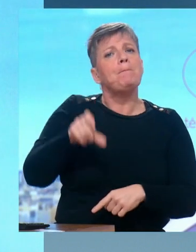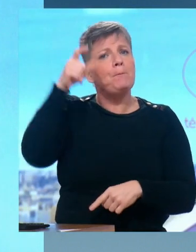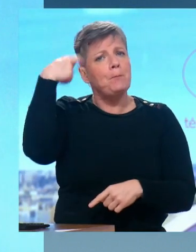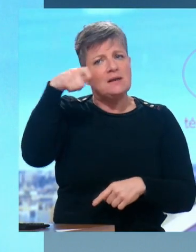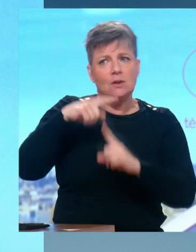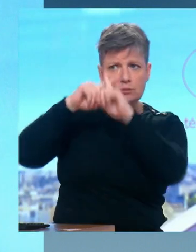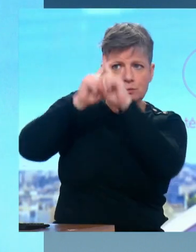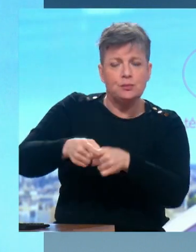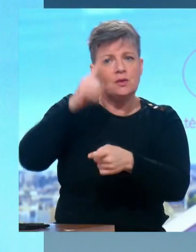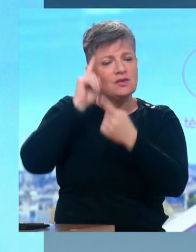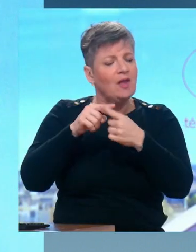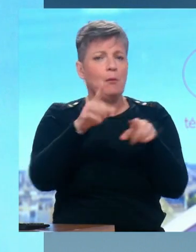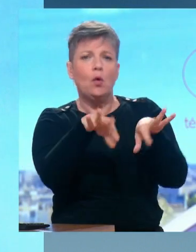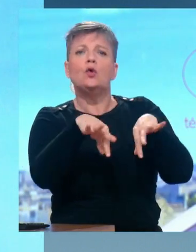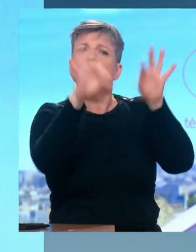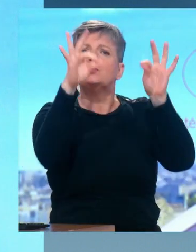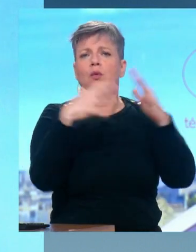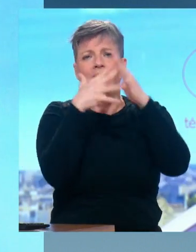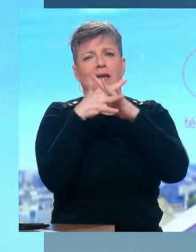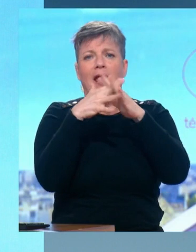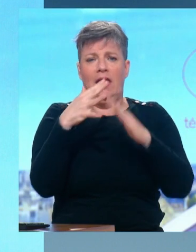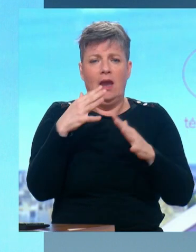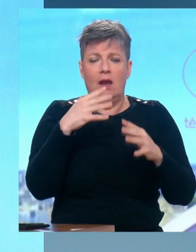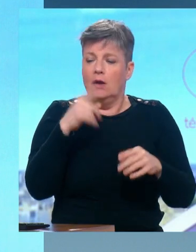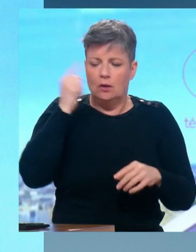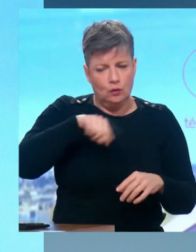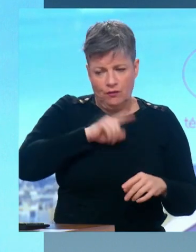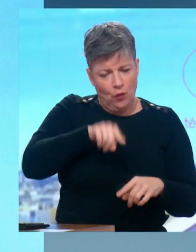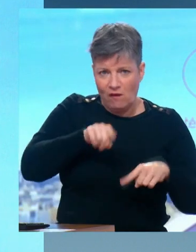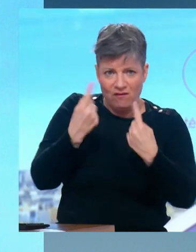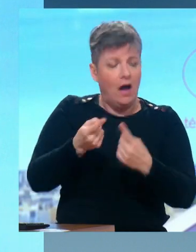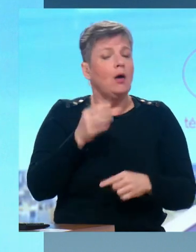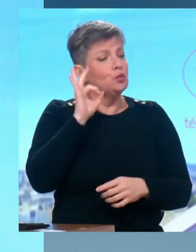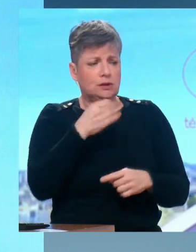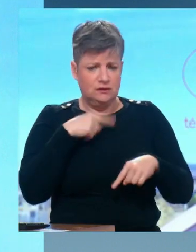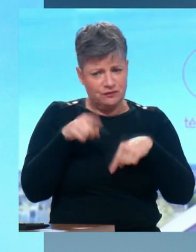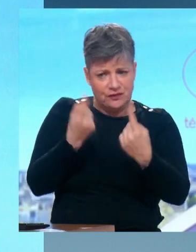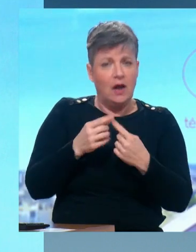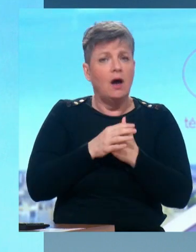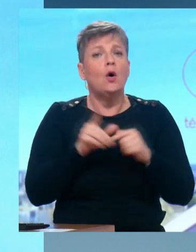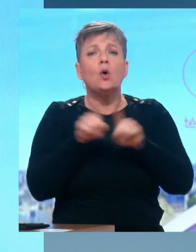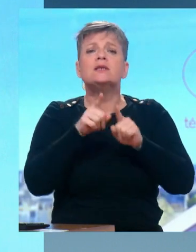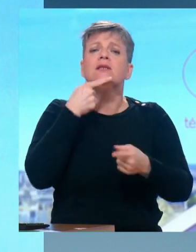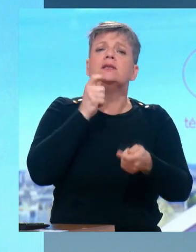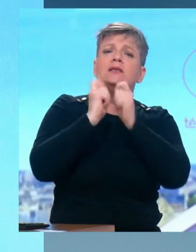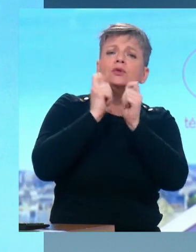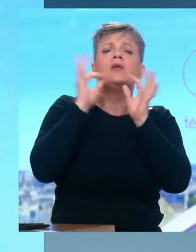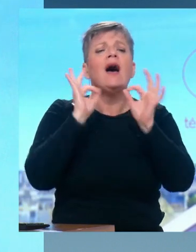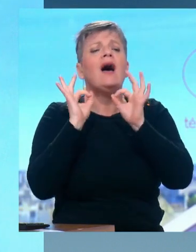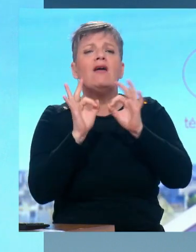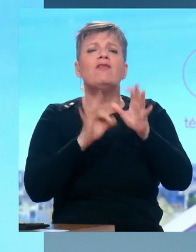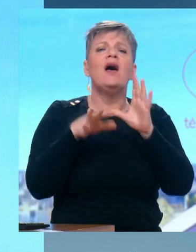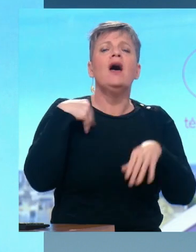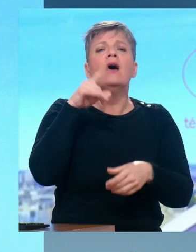à appeler un cessez-le vous dites qu'il faut y aller ? Et donc, moi, je dis qu'il faut y aller. Et puis, nous allons aussi aborder la question des référendums. Nous allons aussi aborder la question